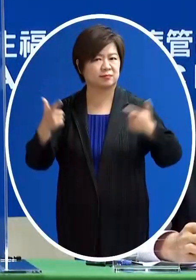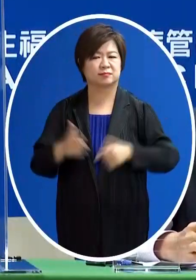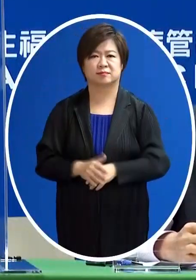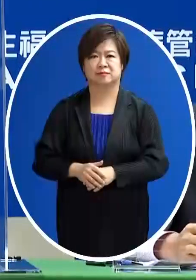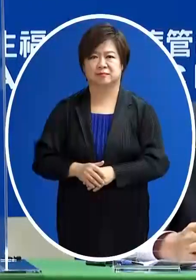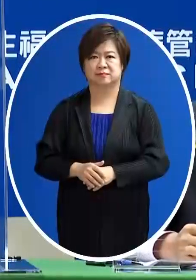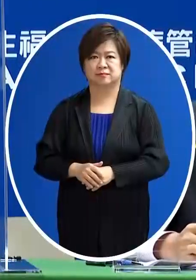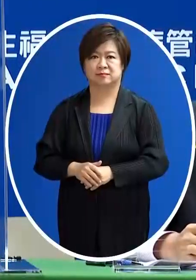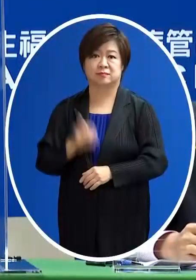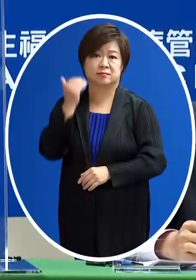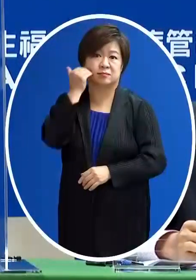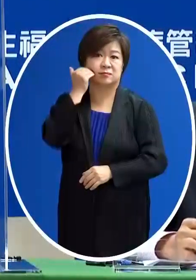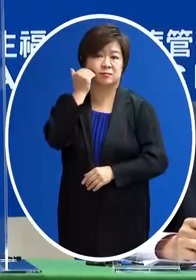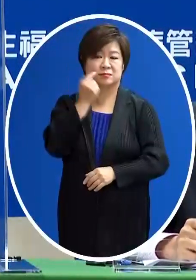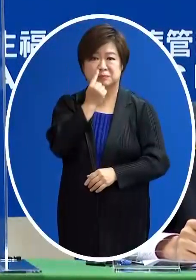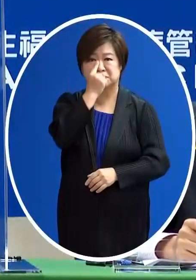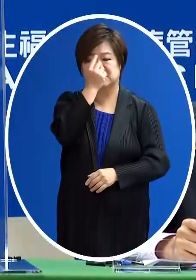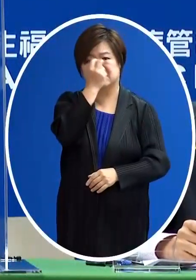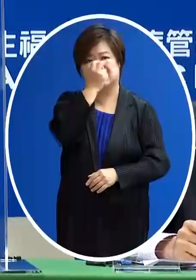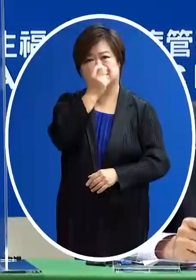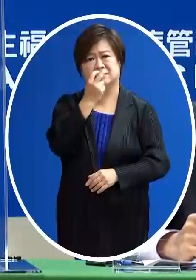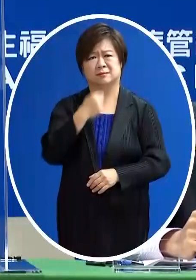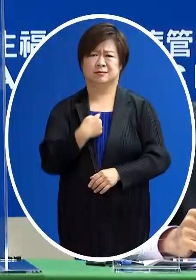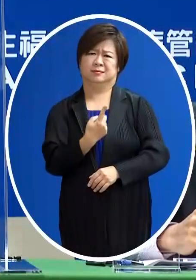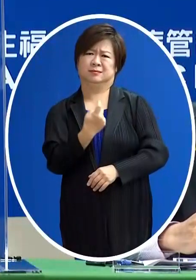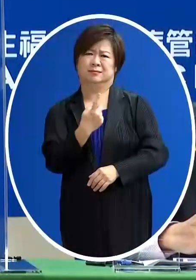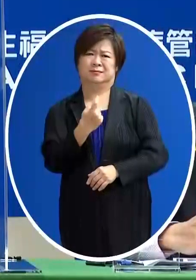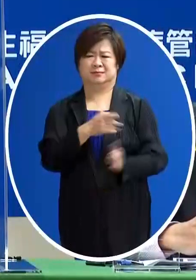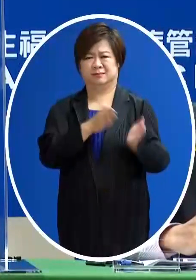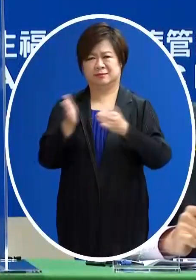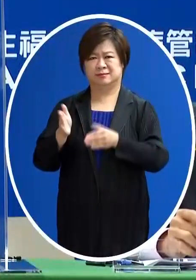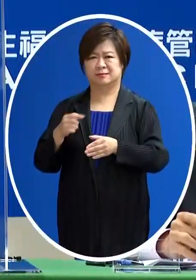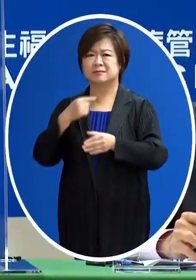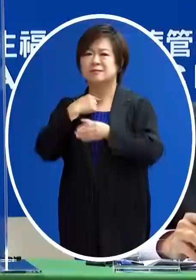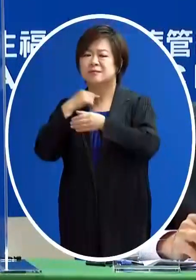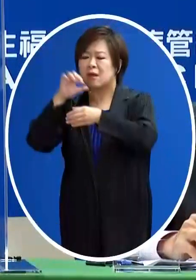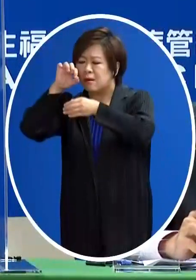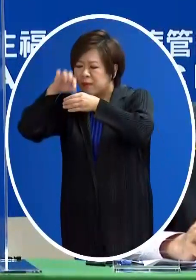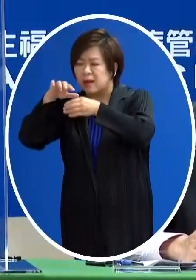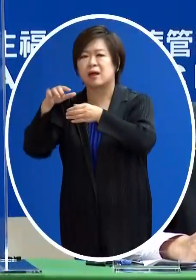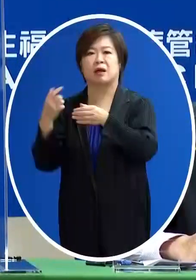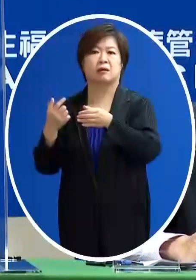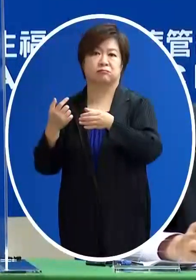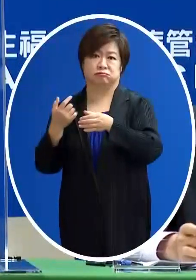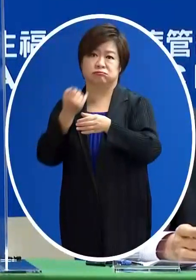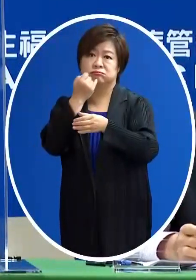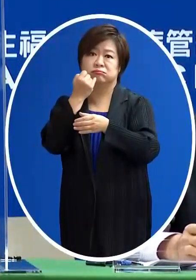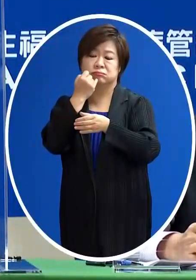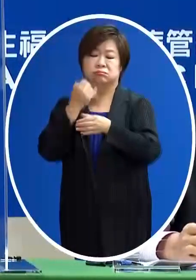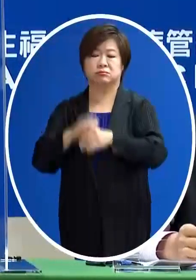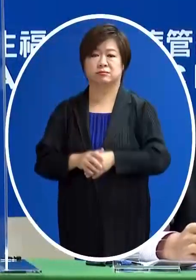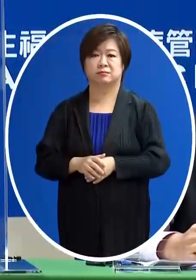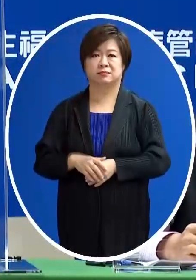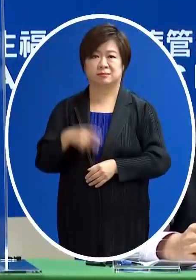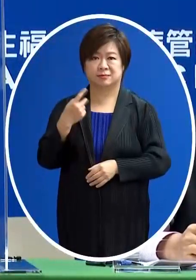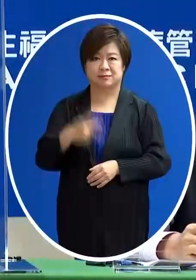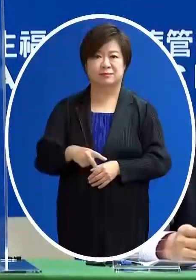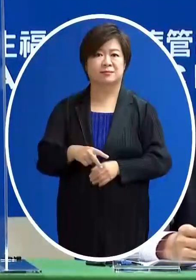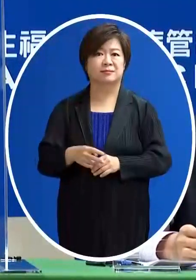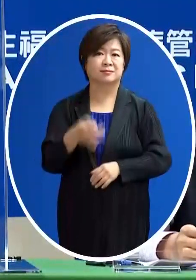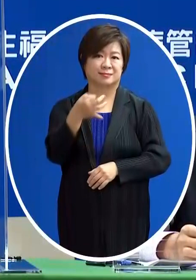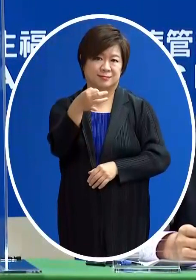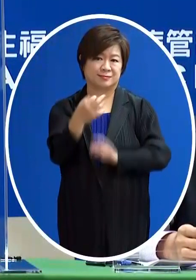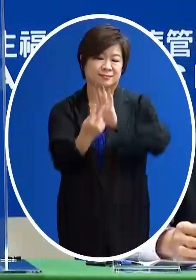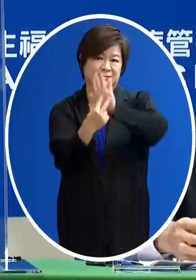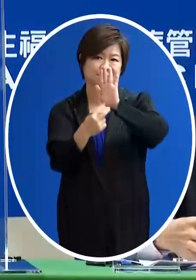沒有辦法做鼻咽的 他也許是一個好的選擇第二個 價格不是我們在管制的因為